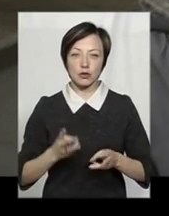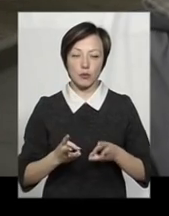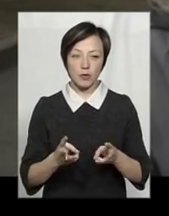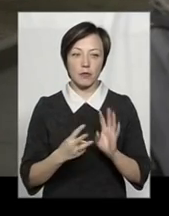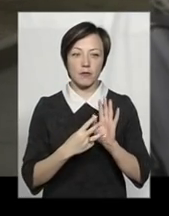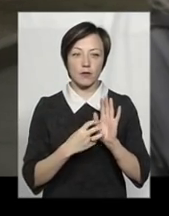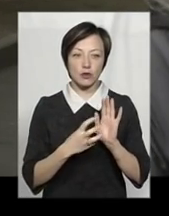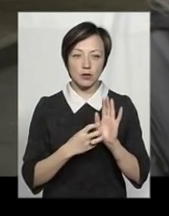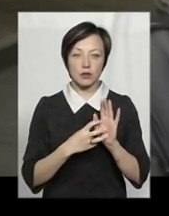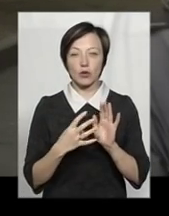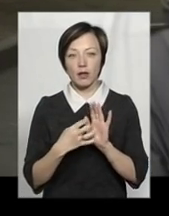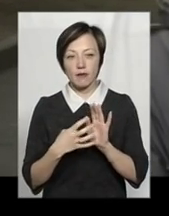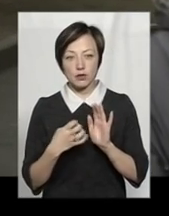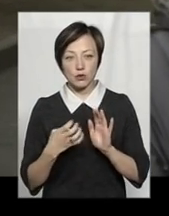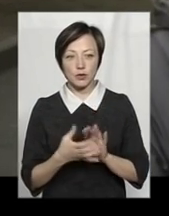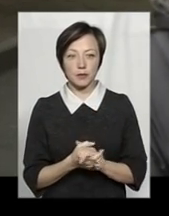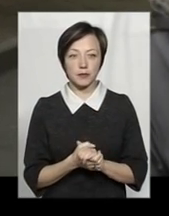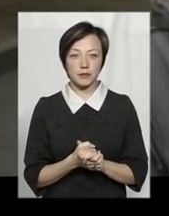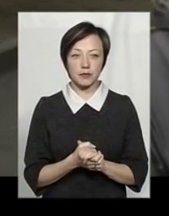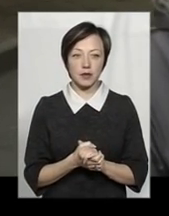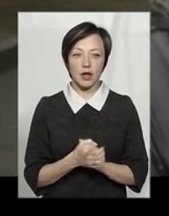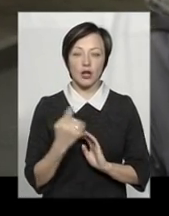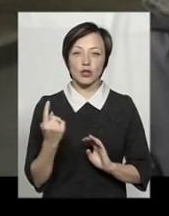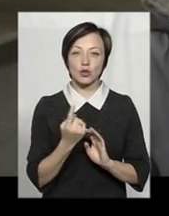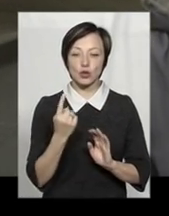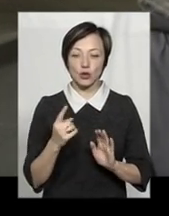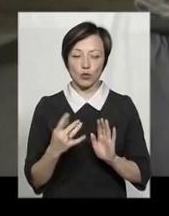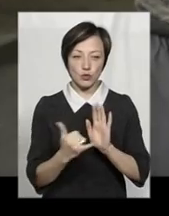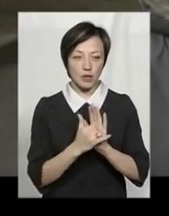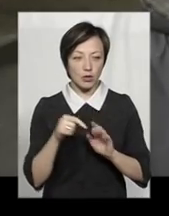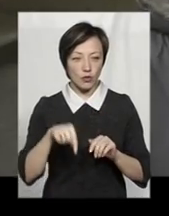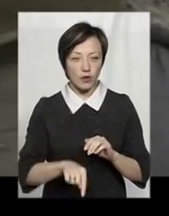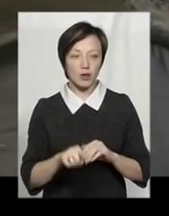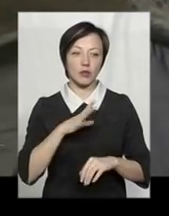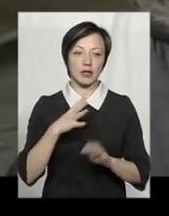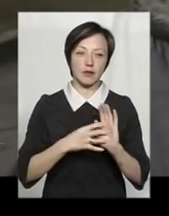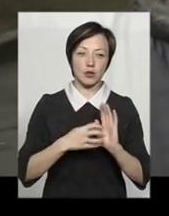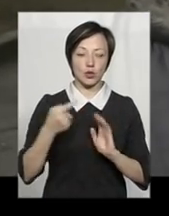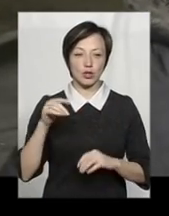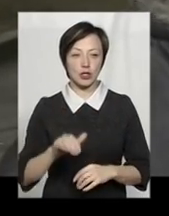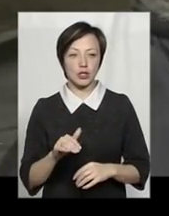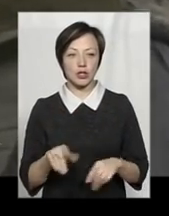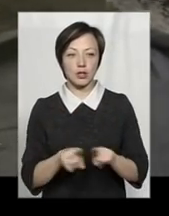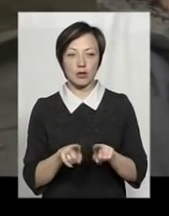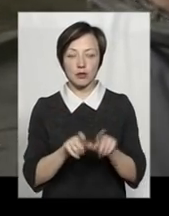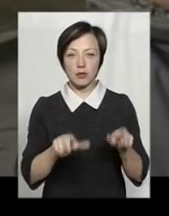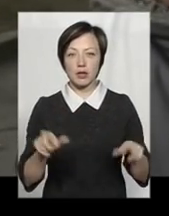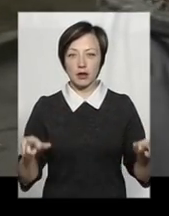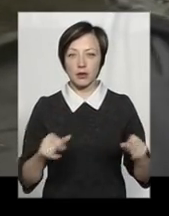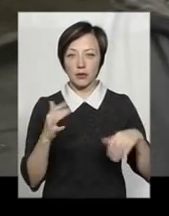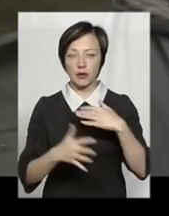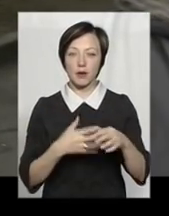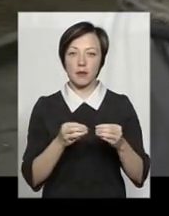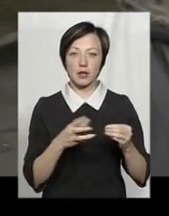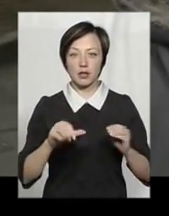Платила по 800, по 900, на щодчика поставили, то 900 і було тисяча. Батареї такою вітром ходить, 15